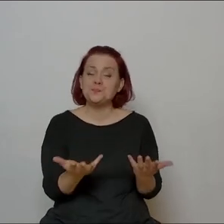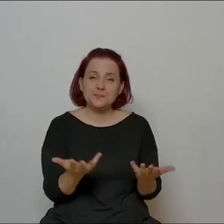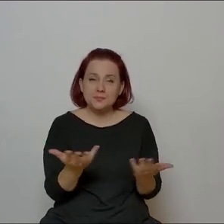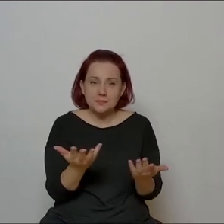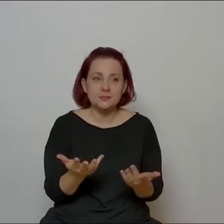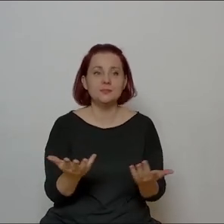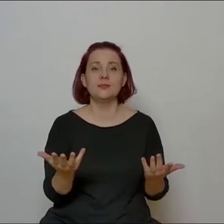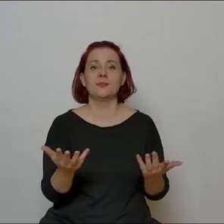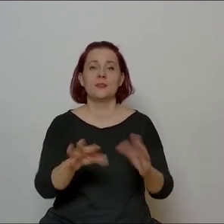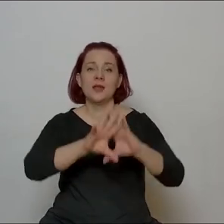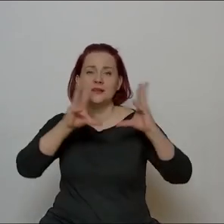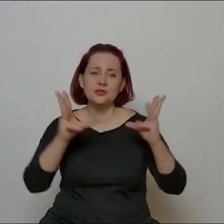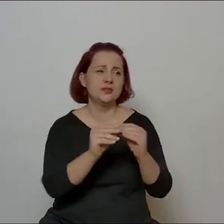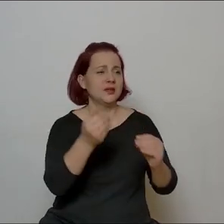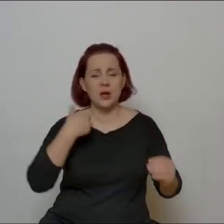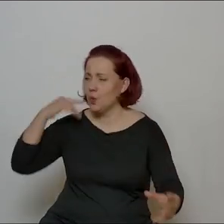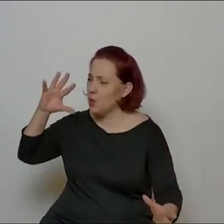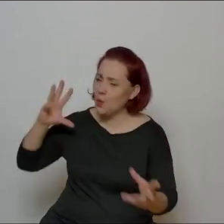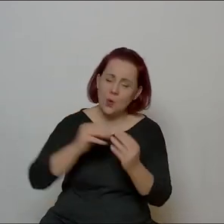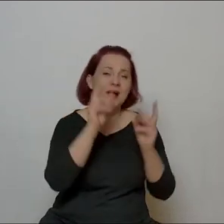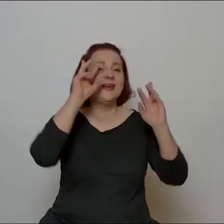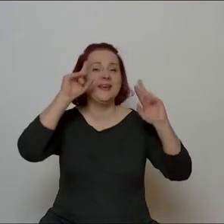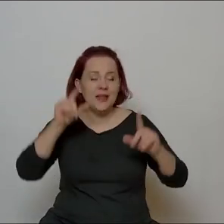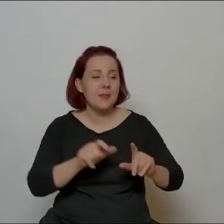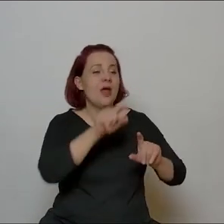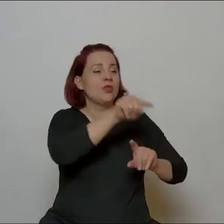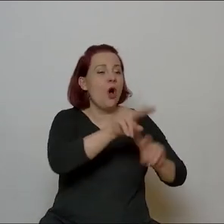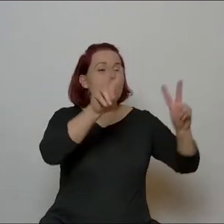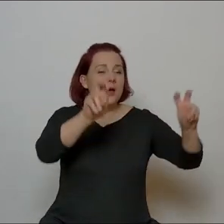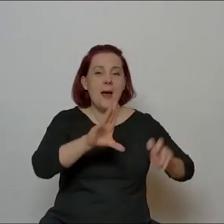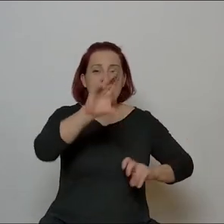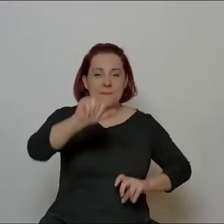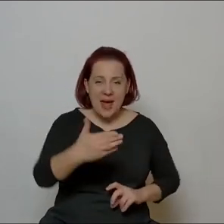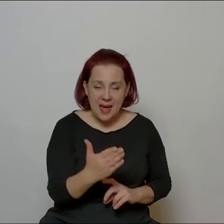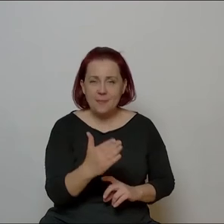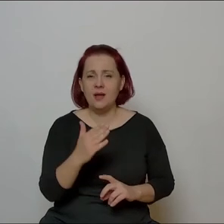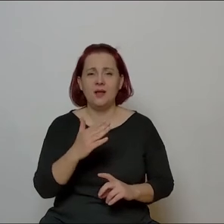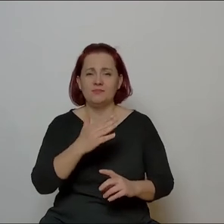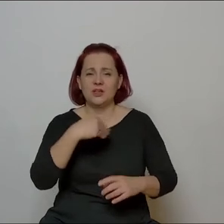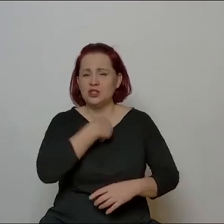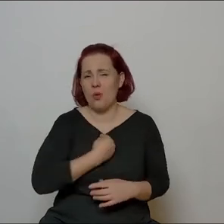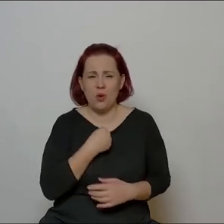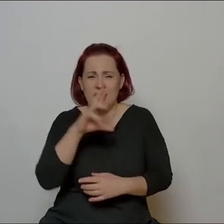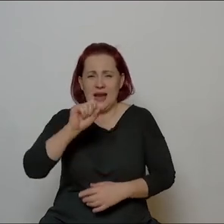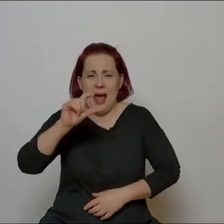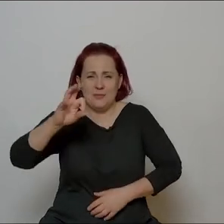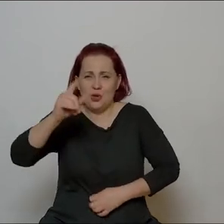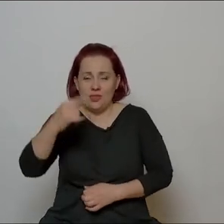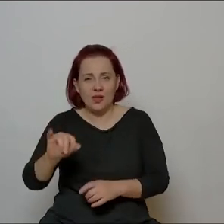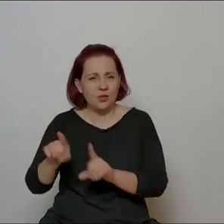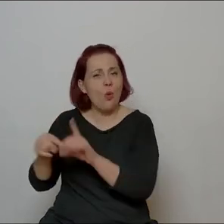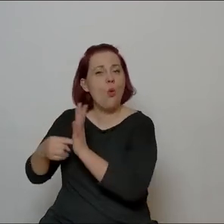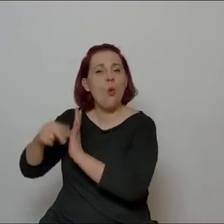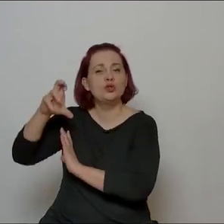wszystkich interpretacjach Bema Pamięci Rapsodu Żałownego od oczywiście tej ikonicznej Pana Czesława, ale także drugiej, którą